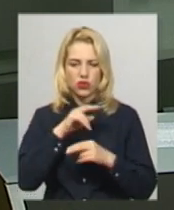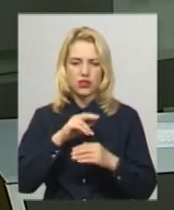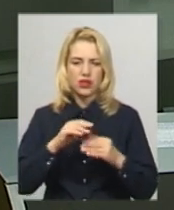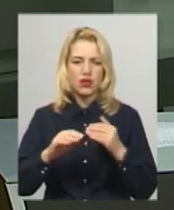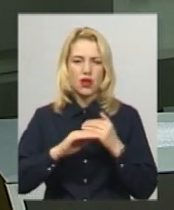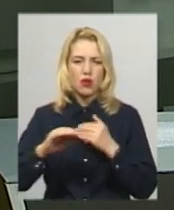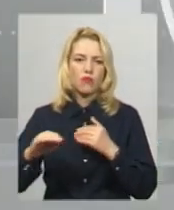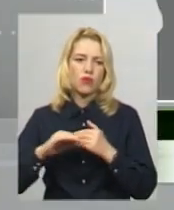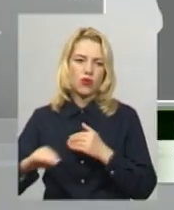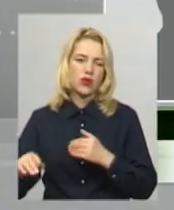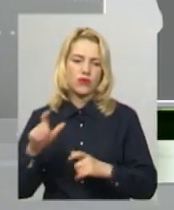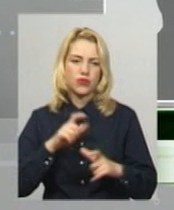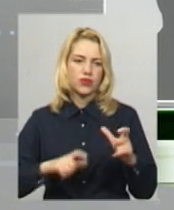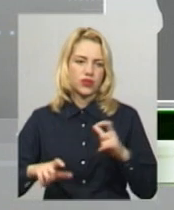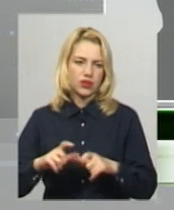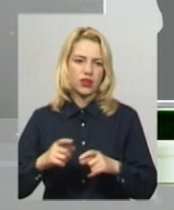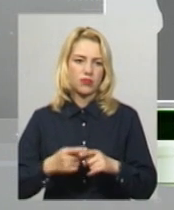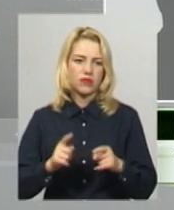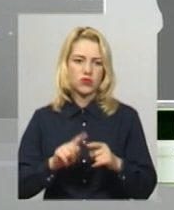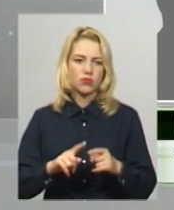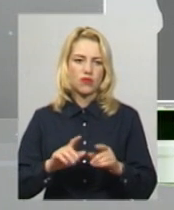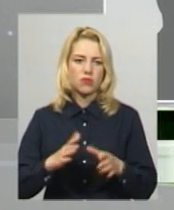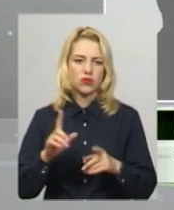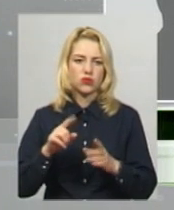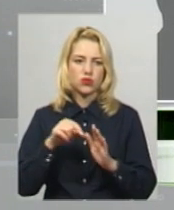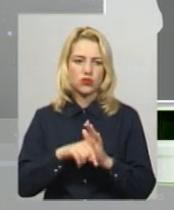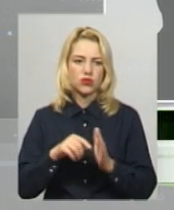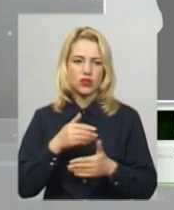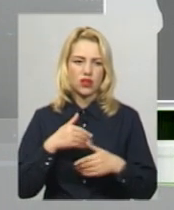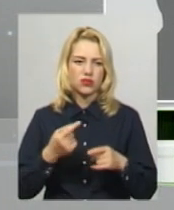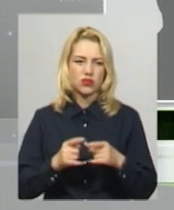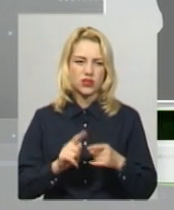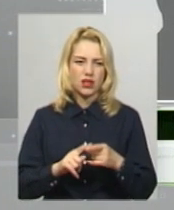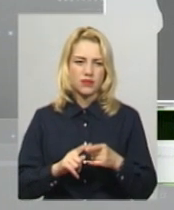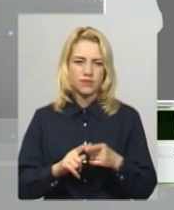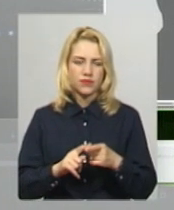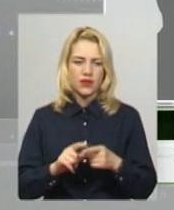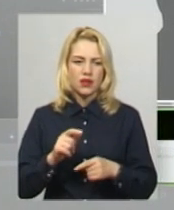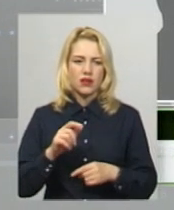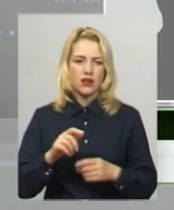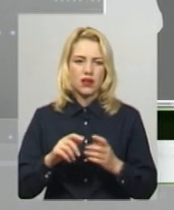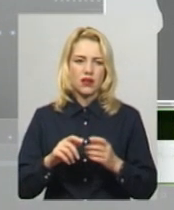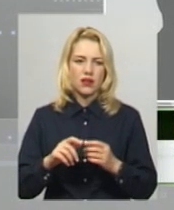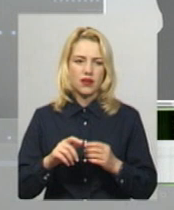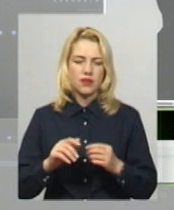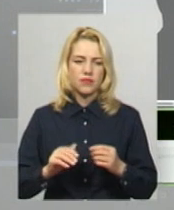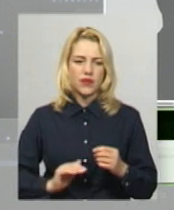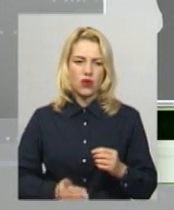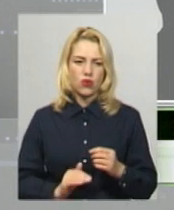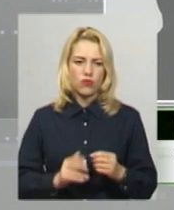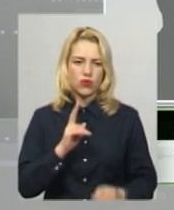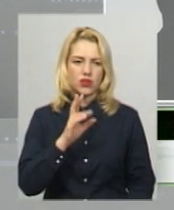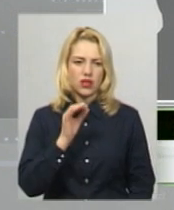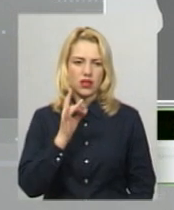В даному конкретному випадку, що стосується нас, то це агрохолдінгкернел, зокрема